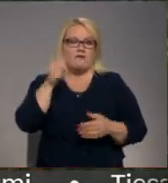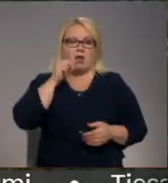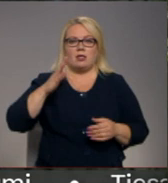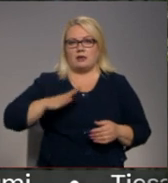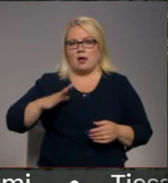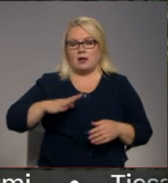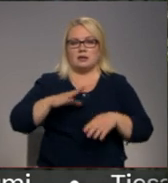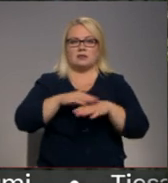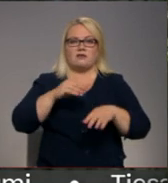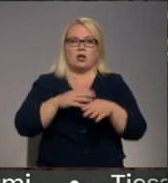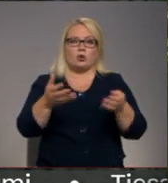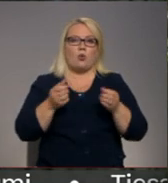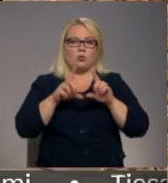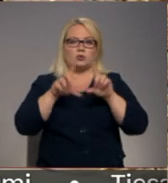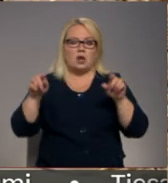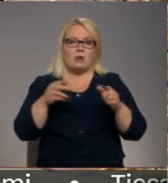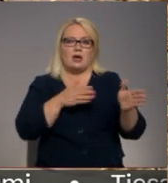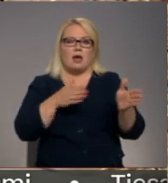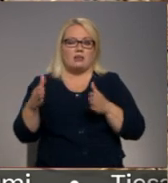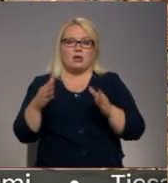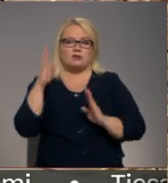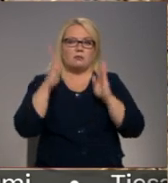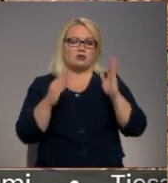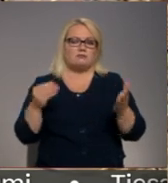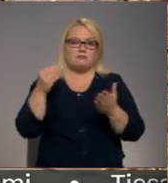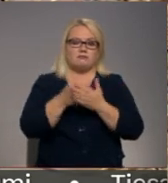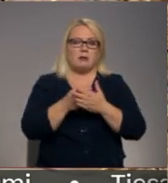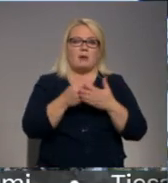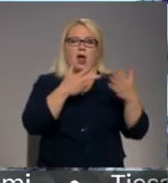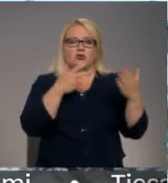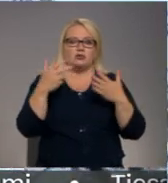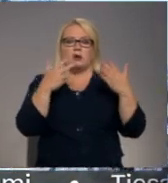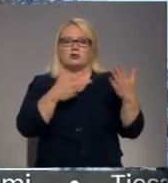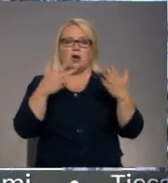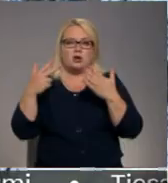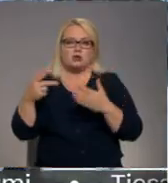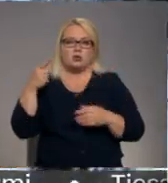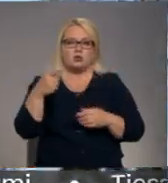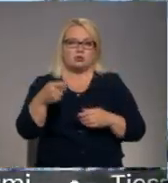Zviedru uzņēmums ir gatavs mežu iegādāties par 888 tūkstošiem eiro.